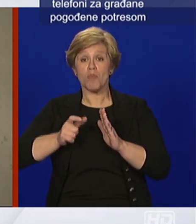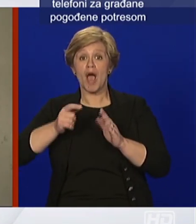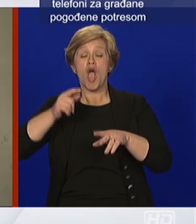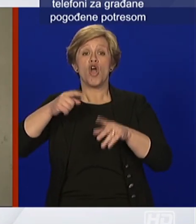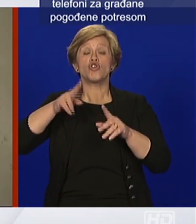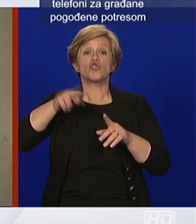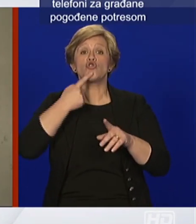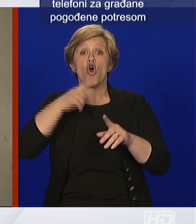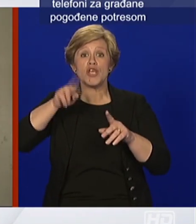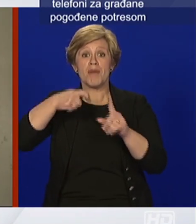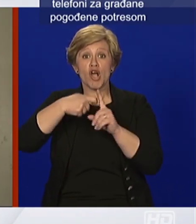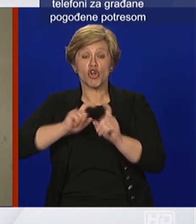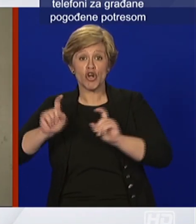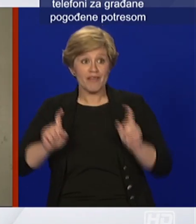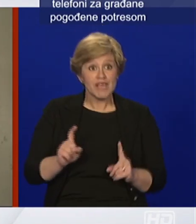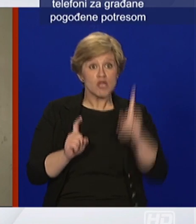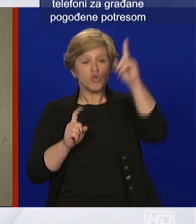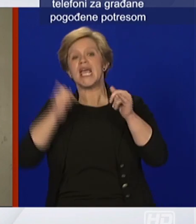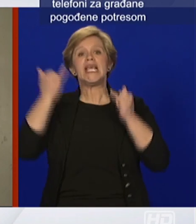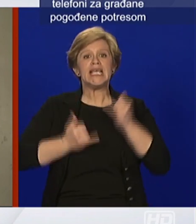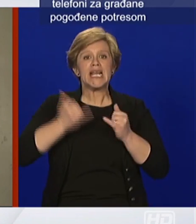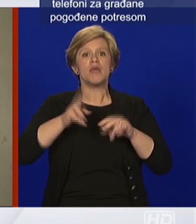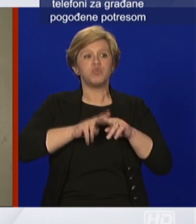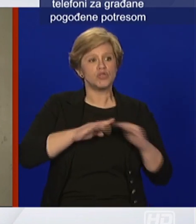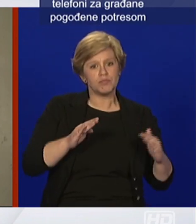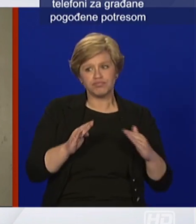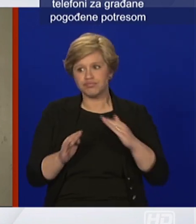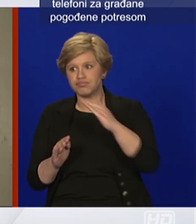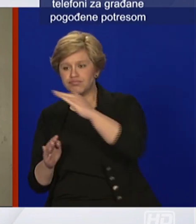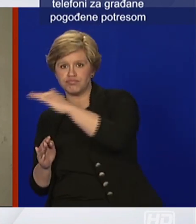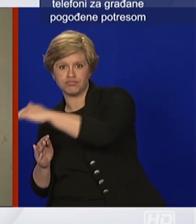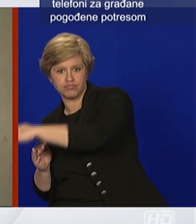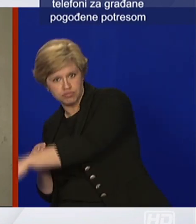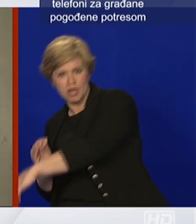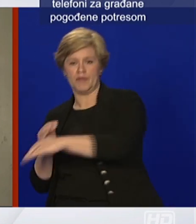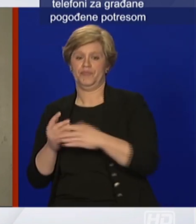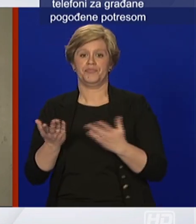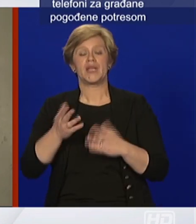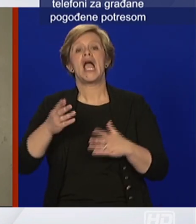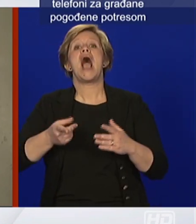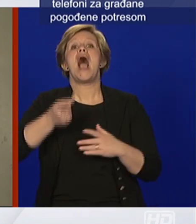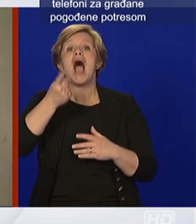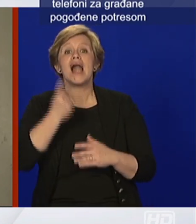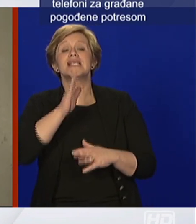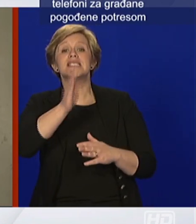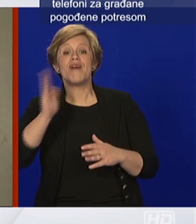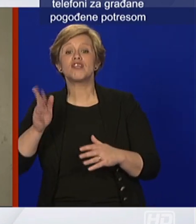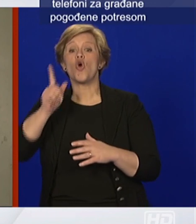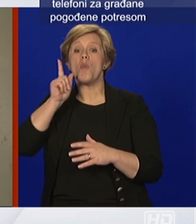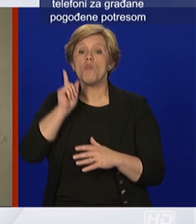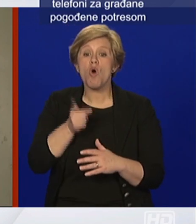stvarno nadamo u dogledno vrijeme prema dolje ali zato svako mora dati svoj